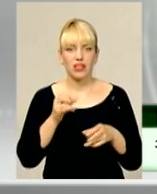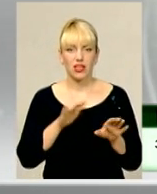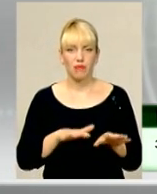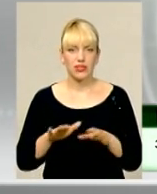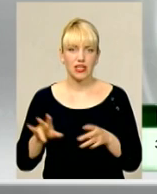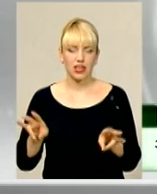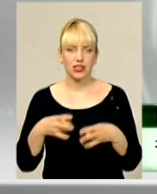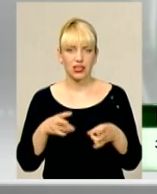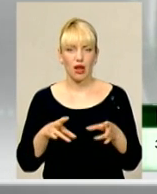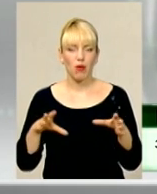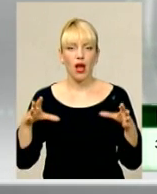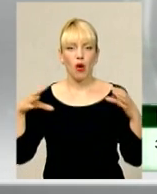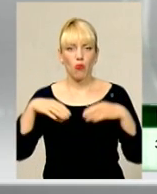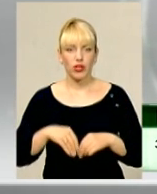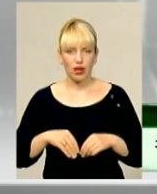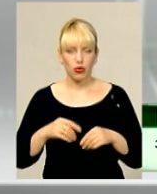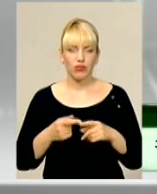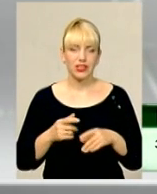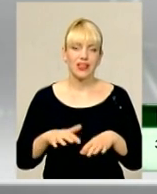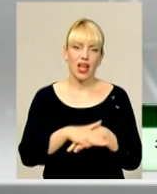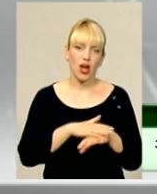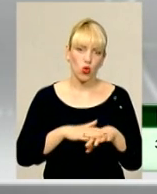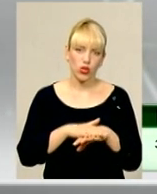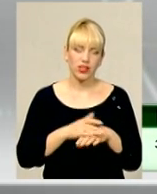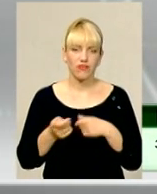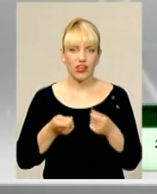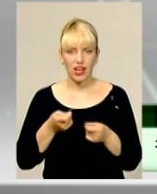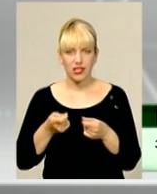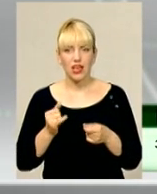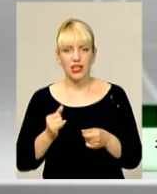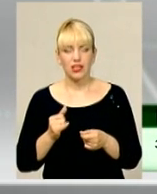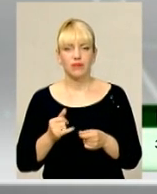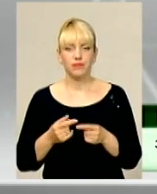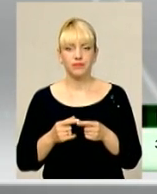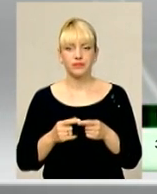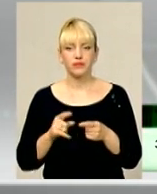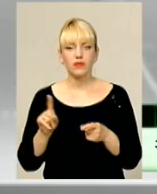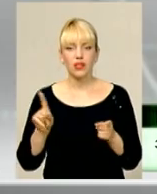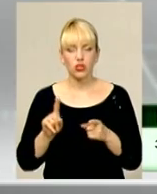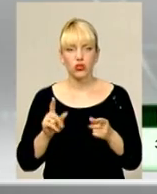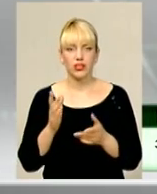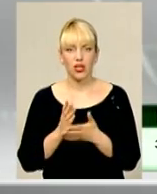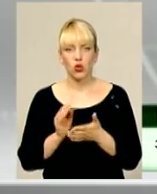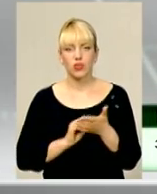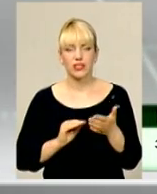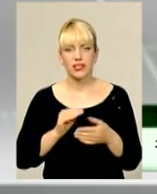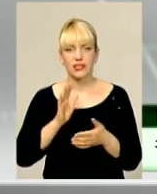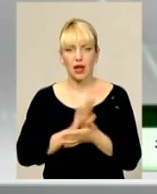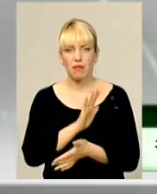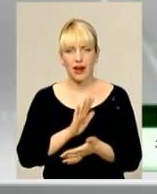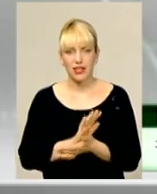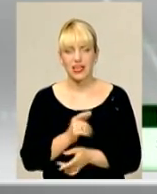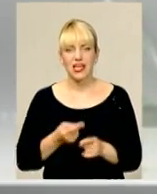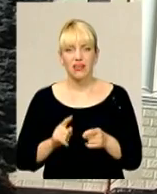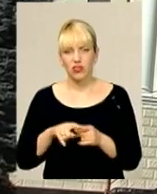народовладння, місцеве самоврядування з федералізацією, на що б'є російська преса і в цей